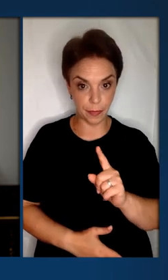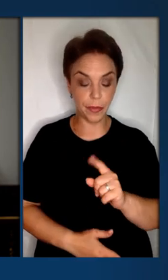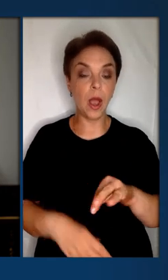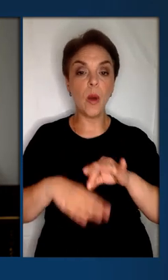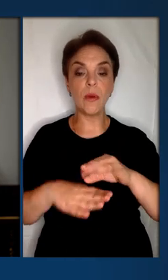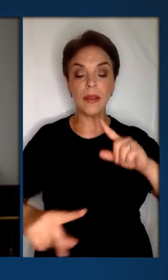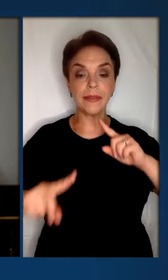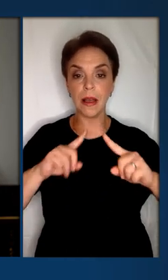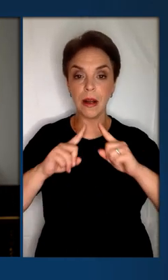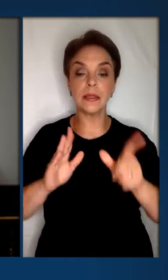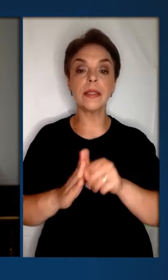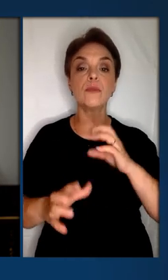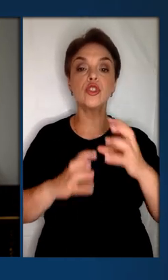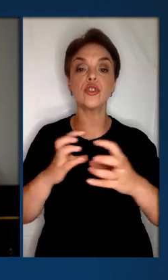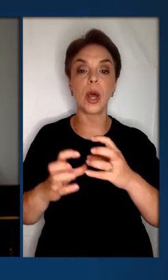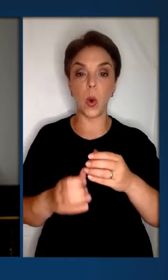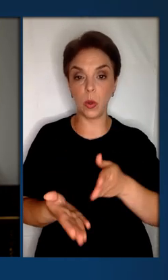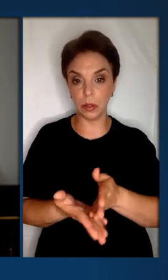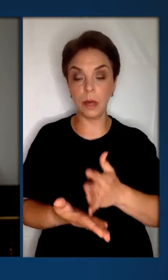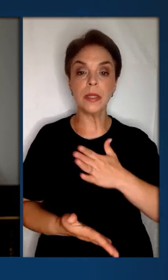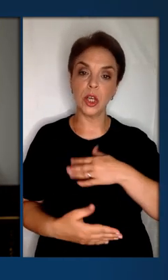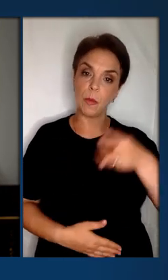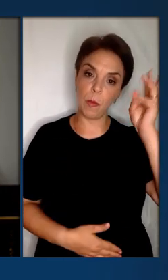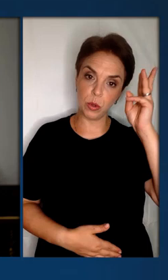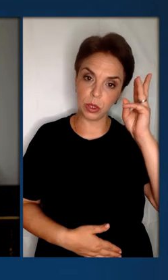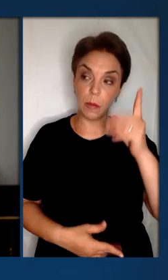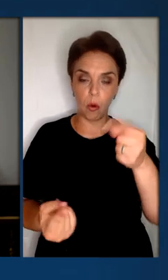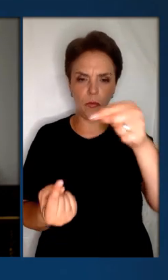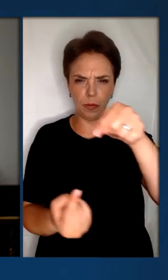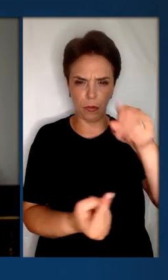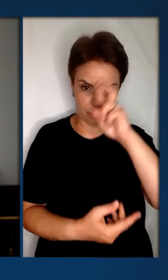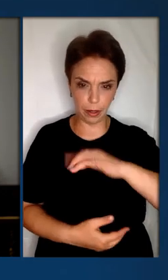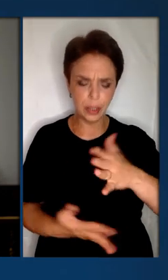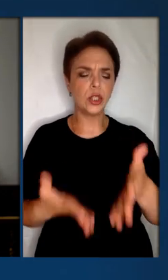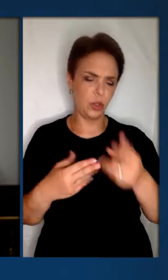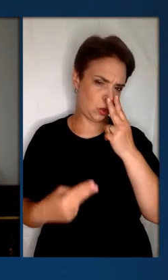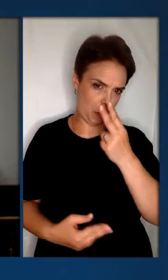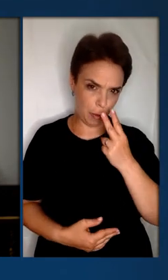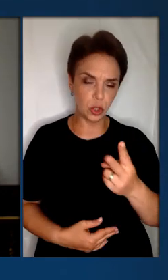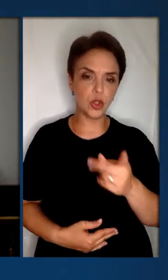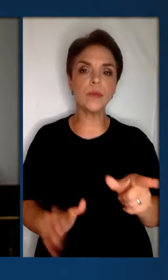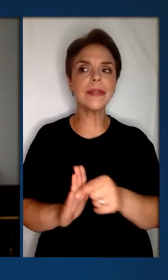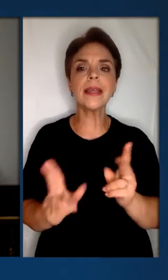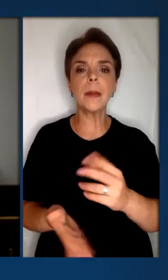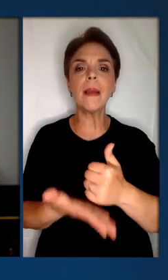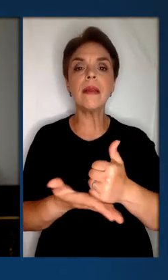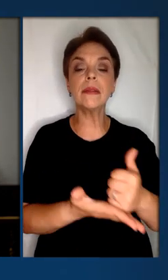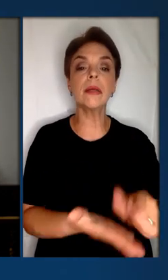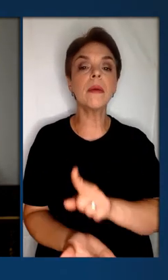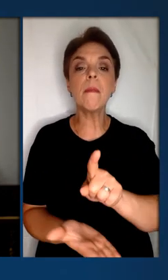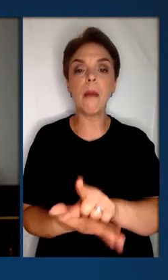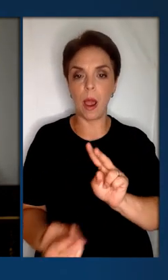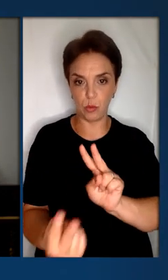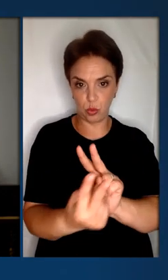вересень. Провів наради із міжнародниками, із нашими послами у відповідних країнах. Чітко бачимо, з якими